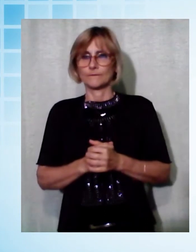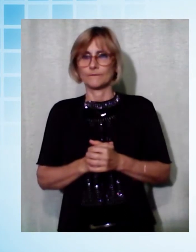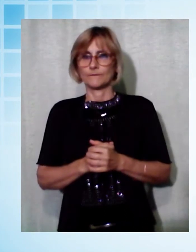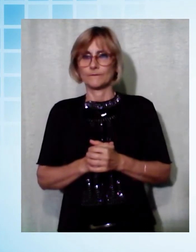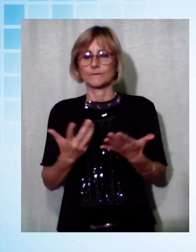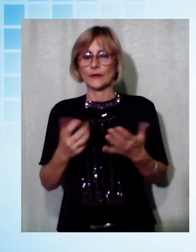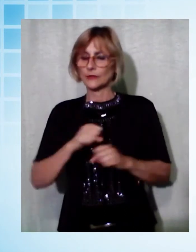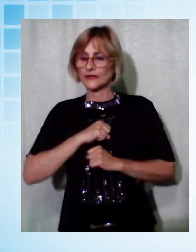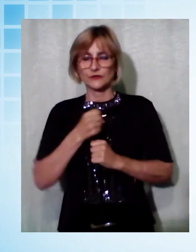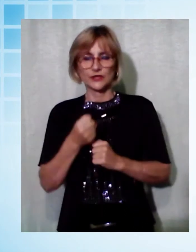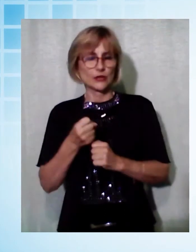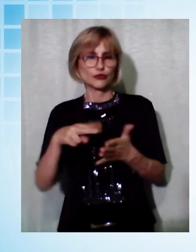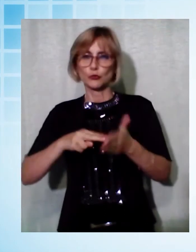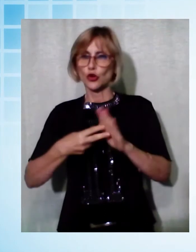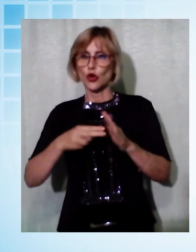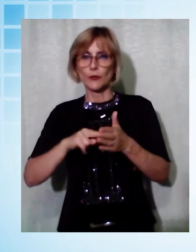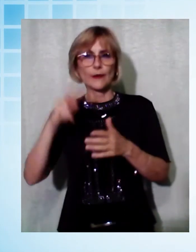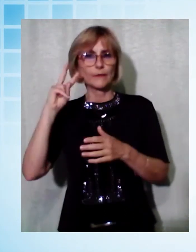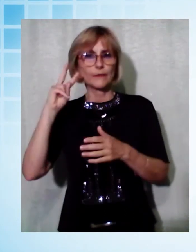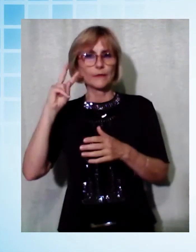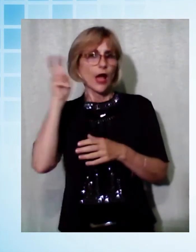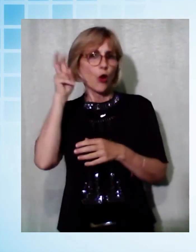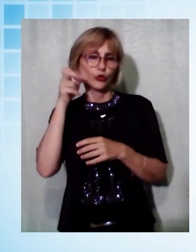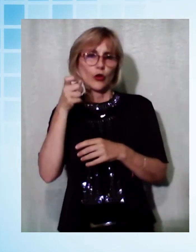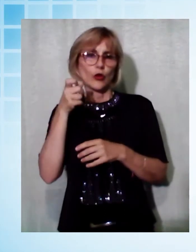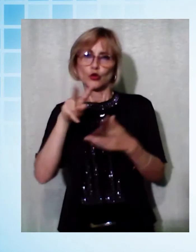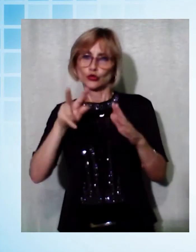classico Machiavelli, del Paladini e del Civitali.